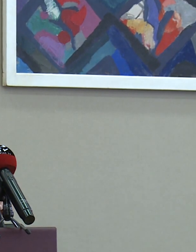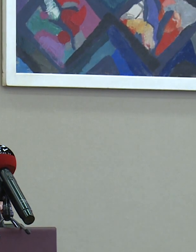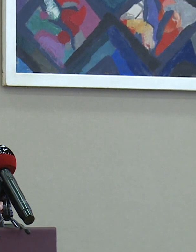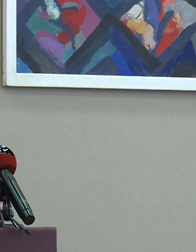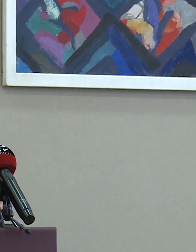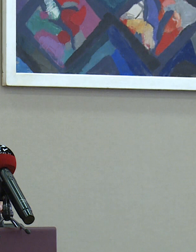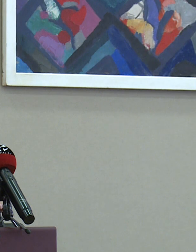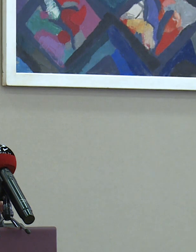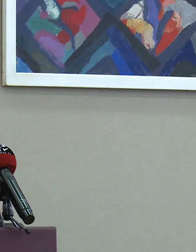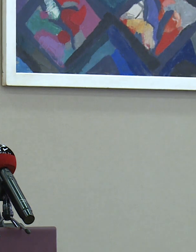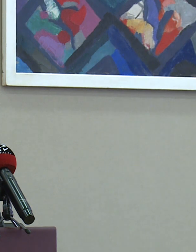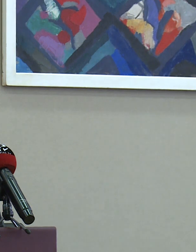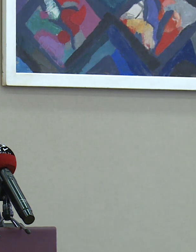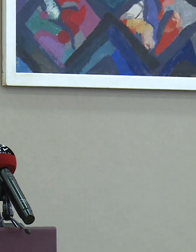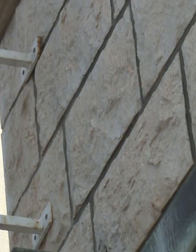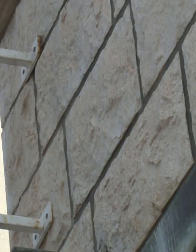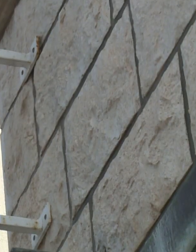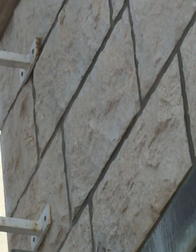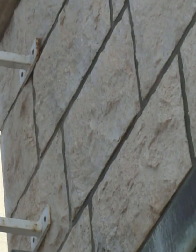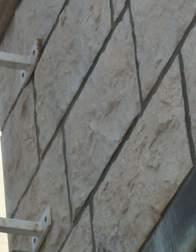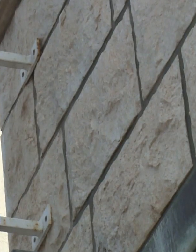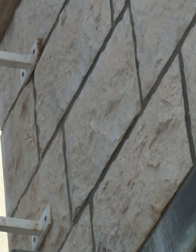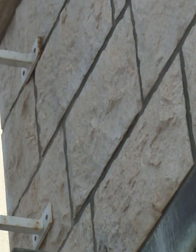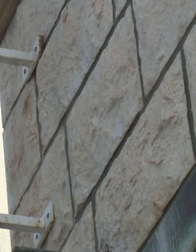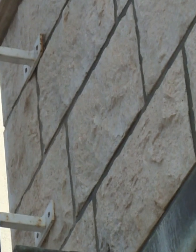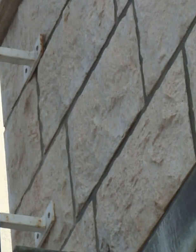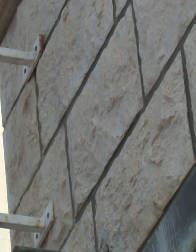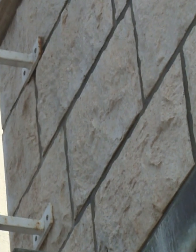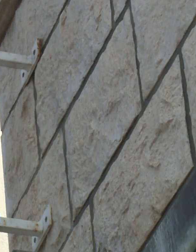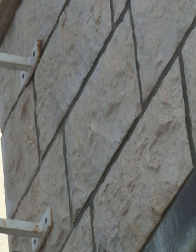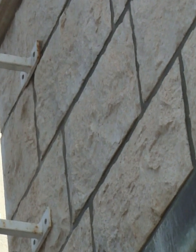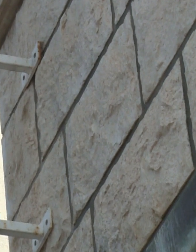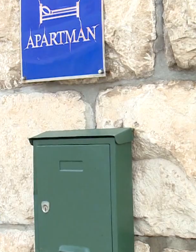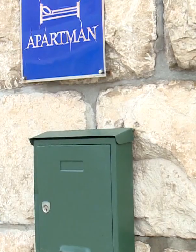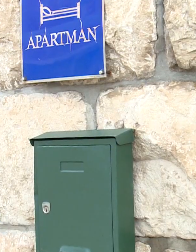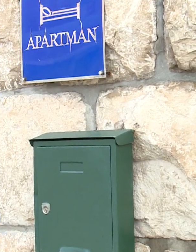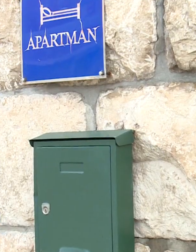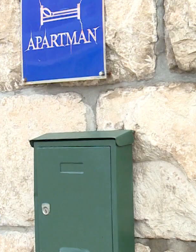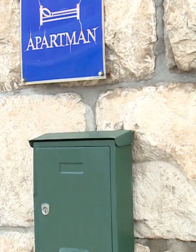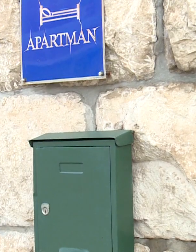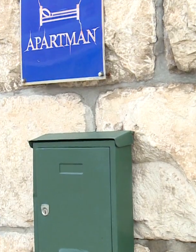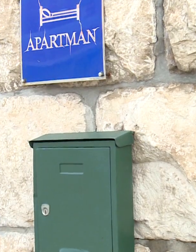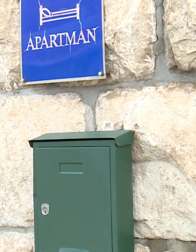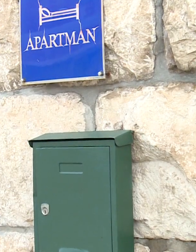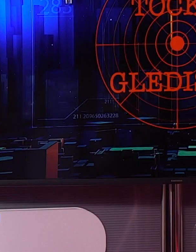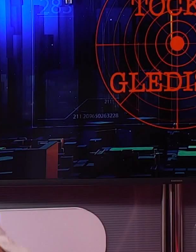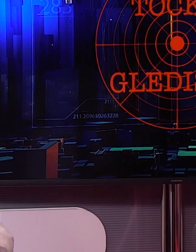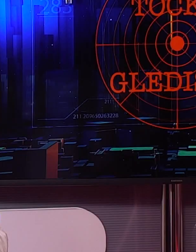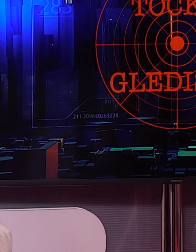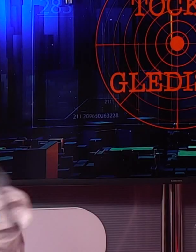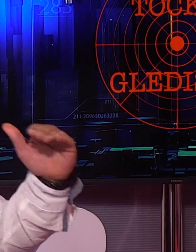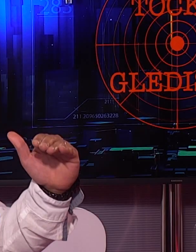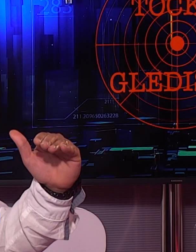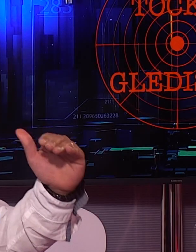Najava gradonačenika Mata Frankovića o zaustavljanju otvaranja novih apartmana u gradu podigle dosta prašine. Vlasnik agencije za